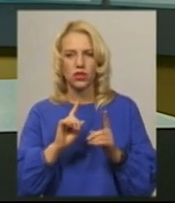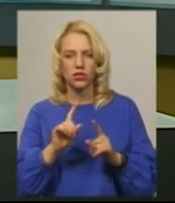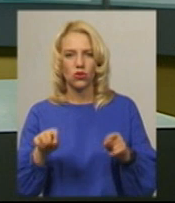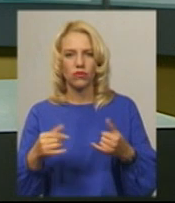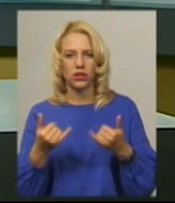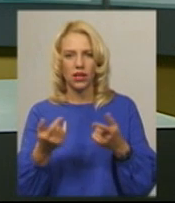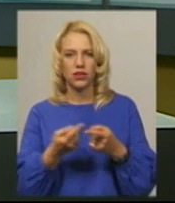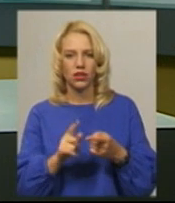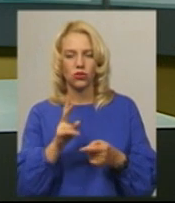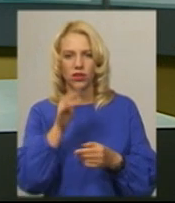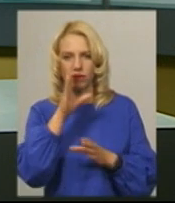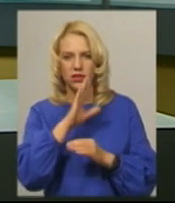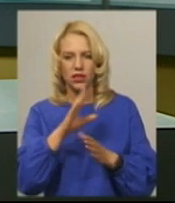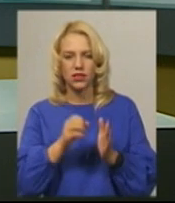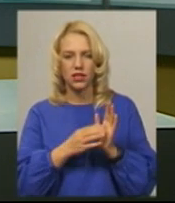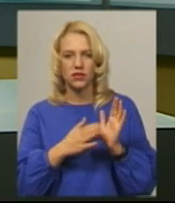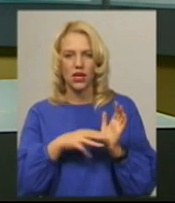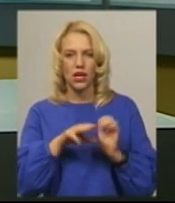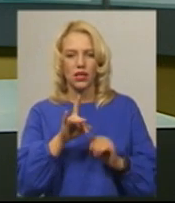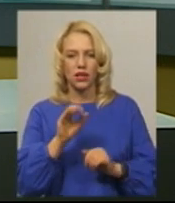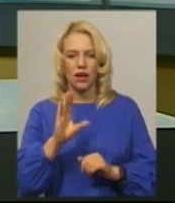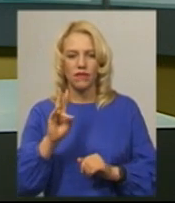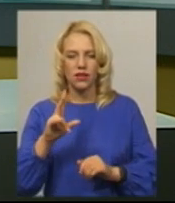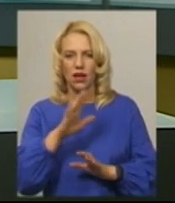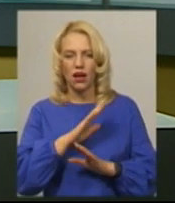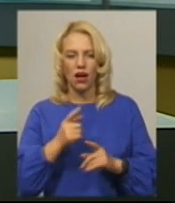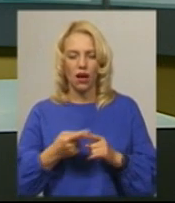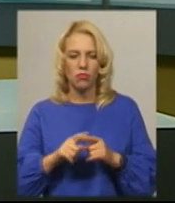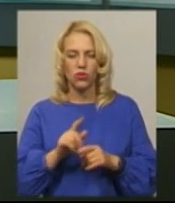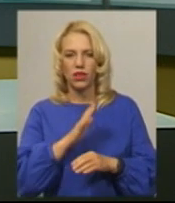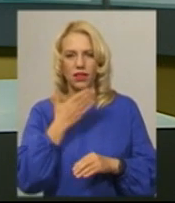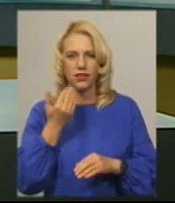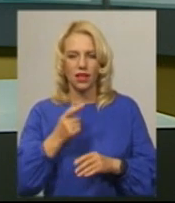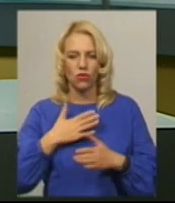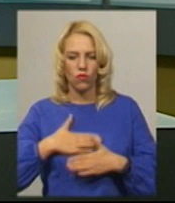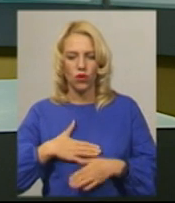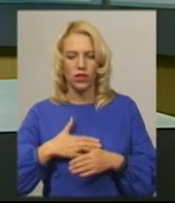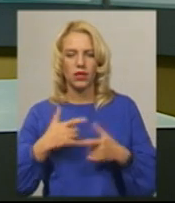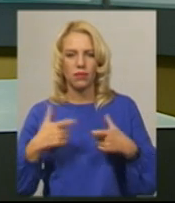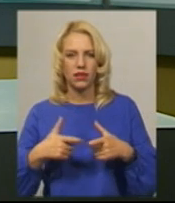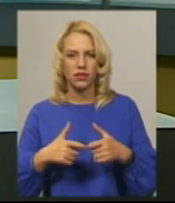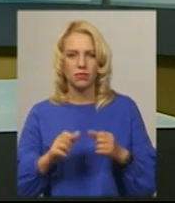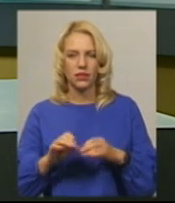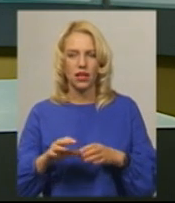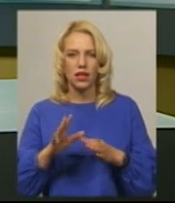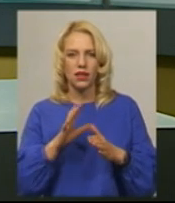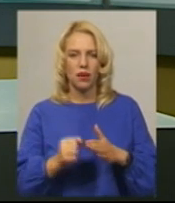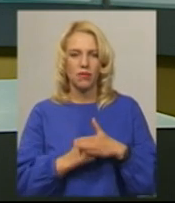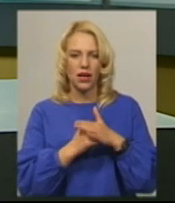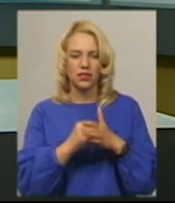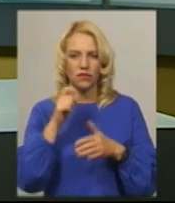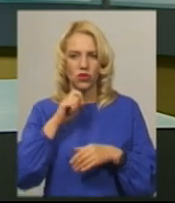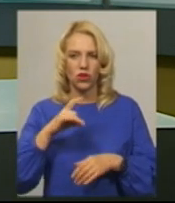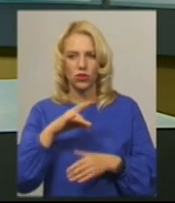для тих, хто не встиг зареєструватись у травні або ж незадоволені результатами тестування. Складатимуть іспит на базі Вінницького регіонального центру